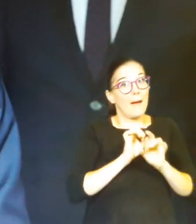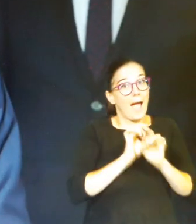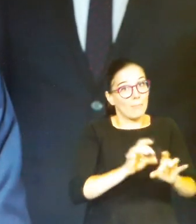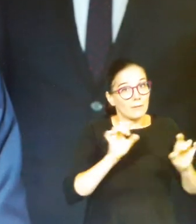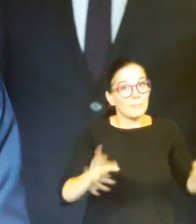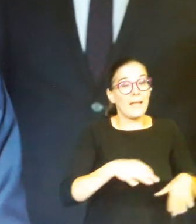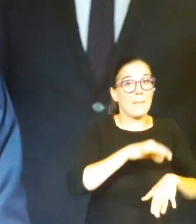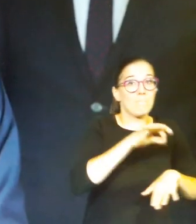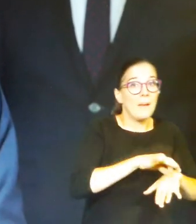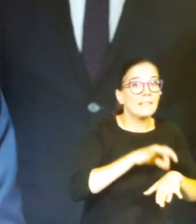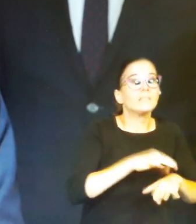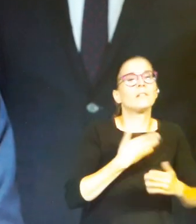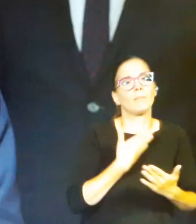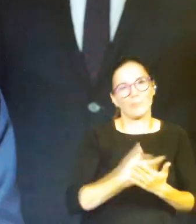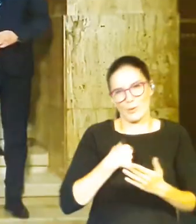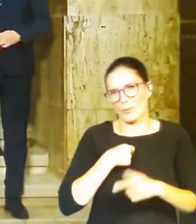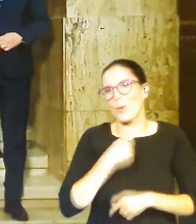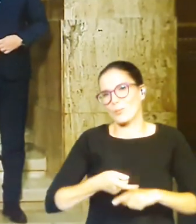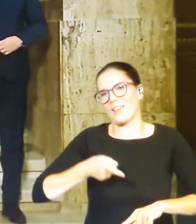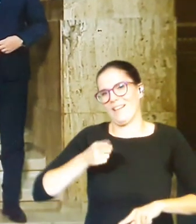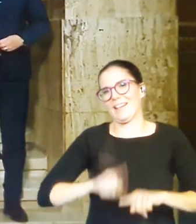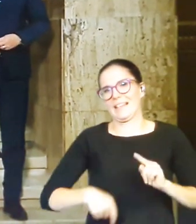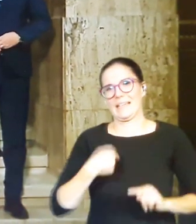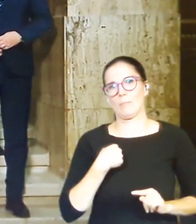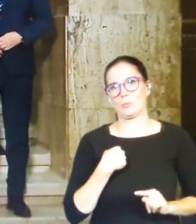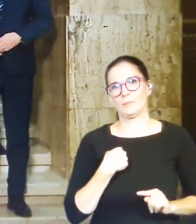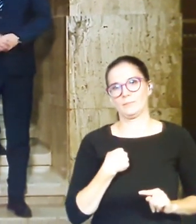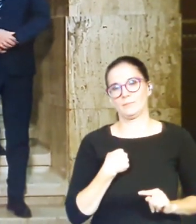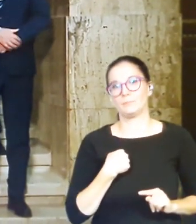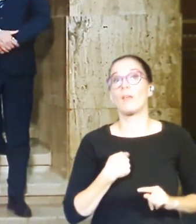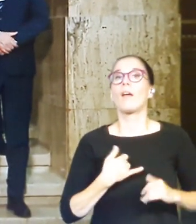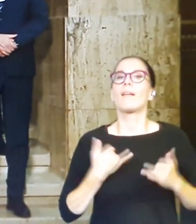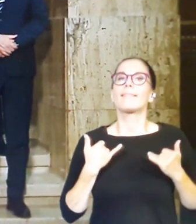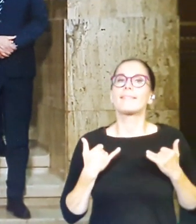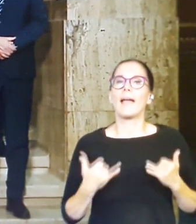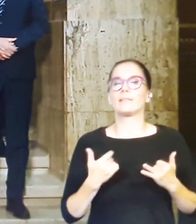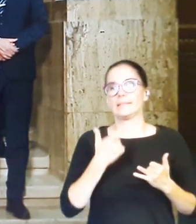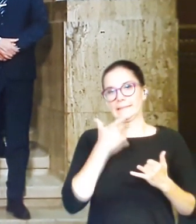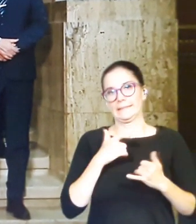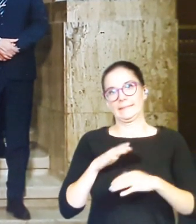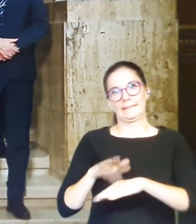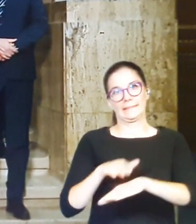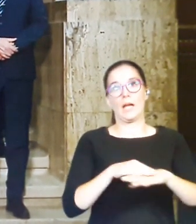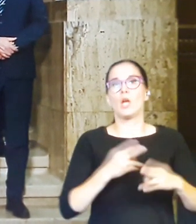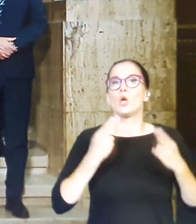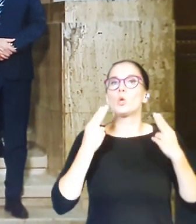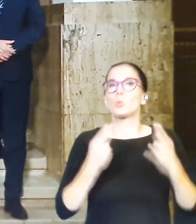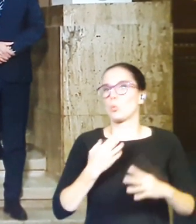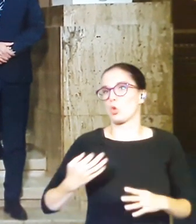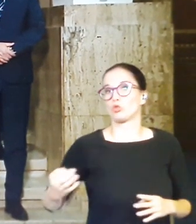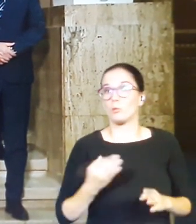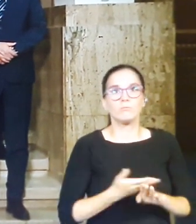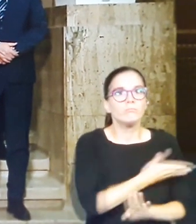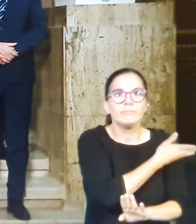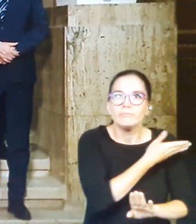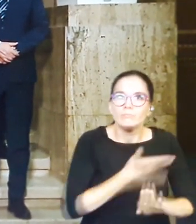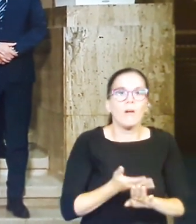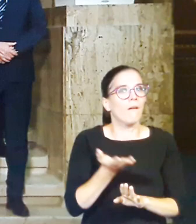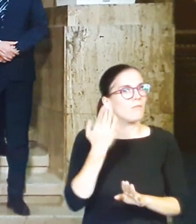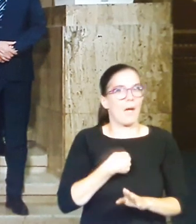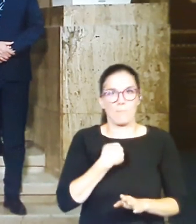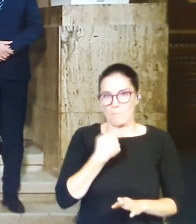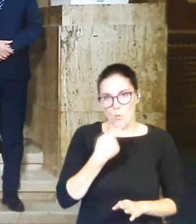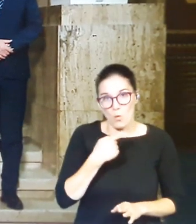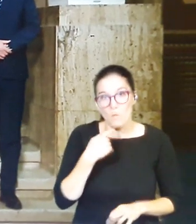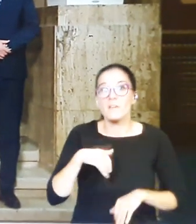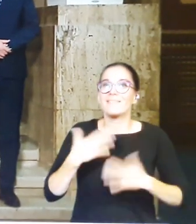Nejsem neskyt. A teď je to nejvěležité už. Které to doposud nezaznělo, nebo si